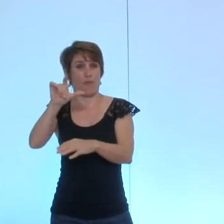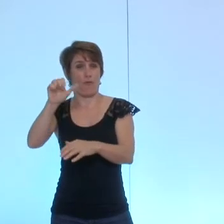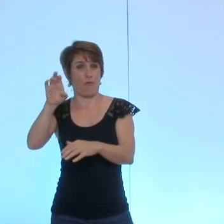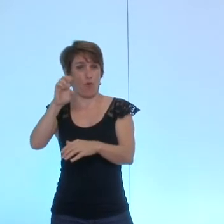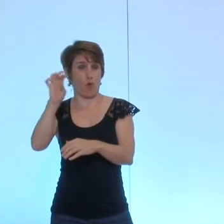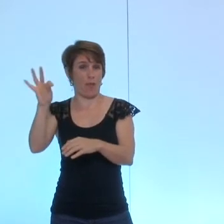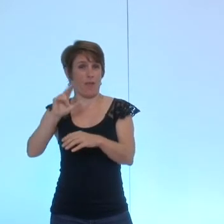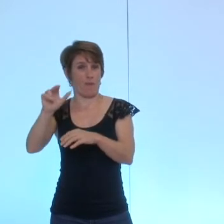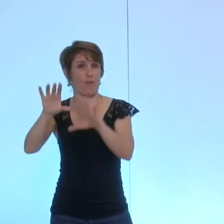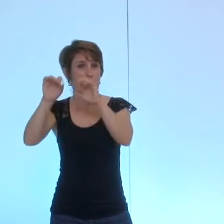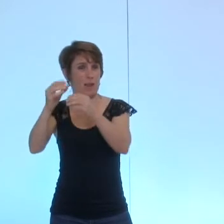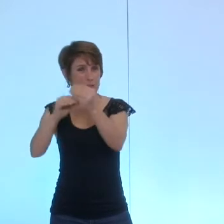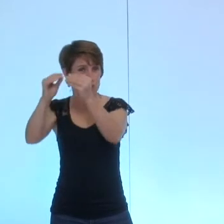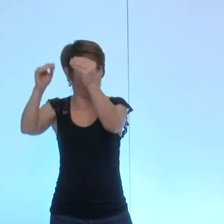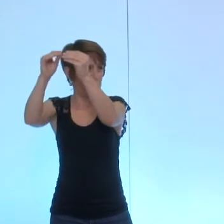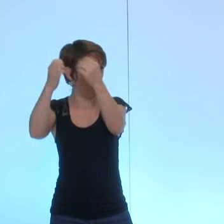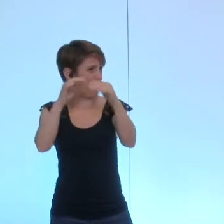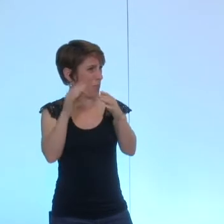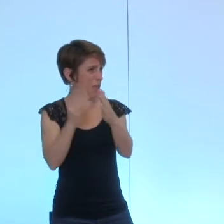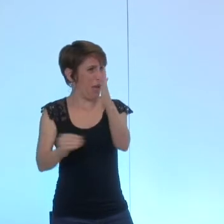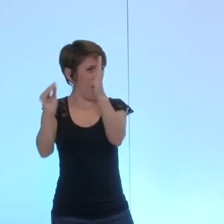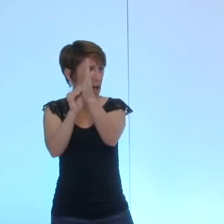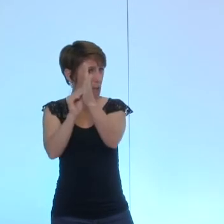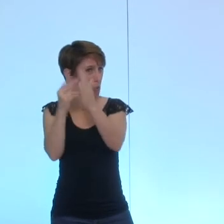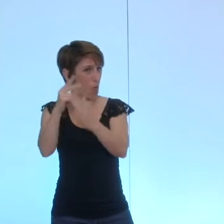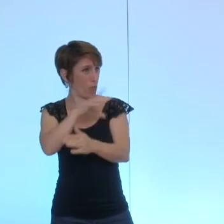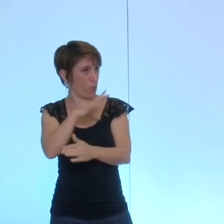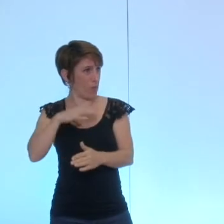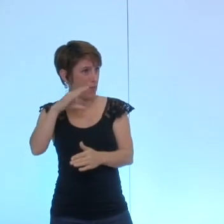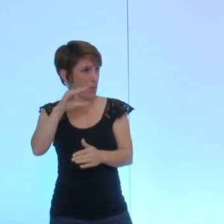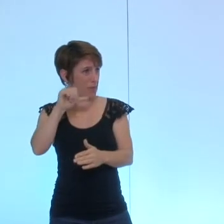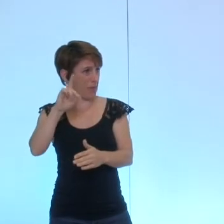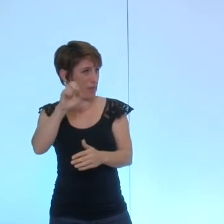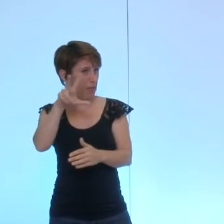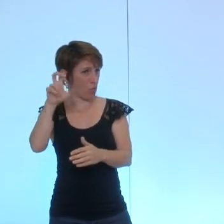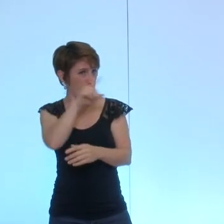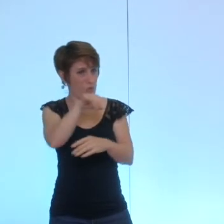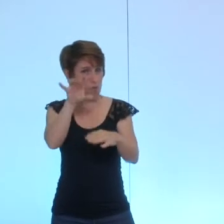que propose madame Cadou parce que c'est exactement ce qu'indique l'amendement donc